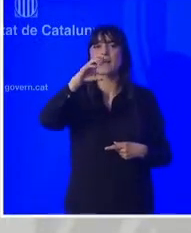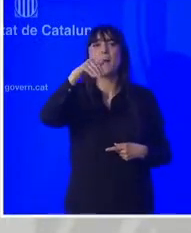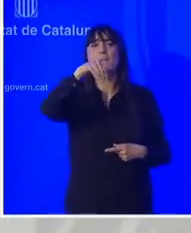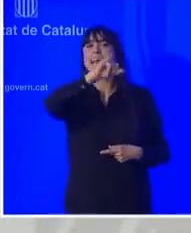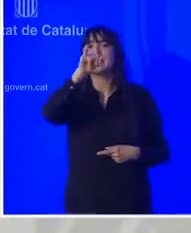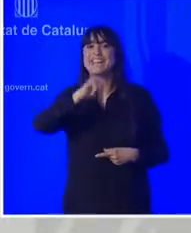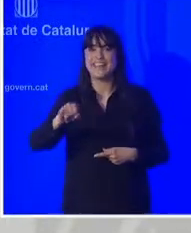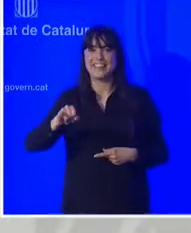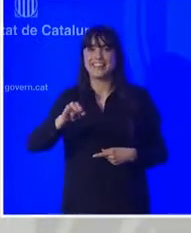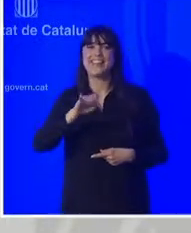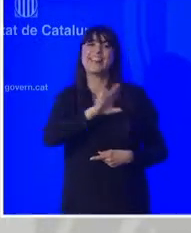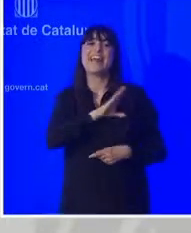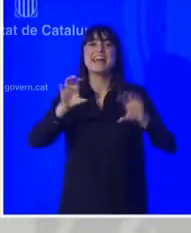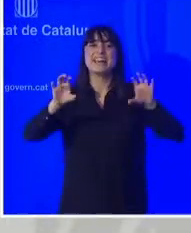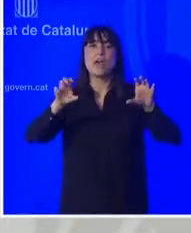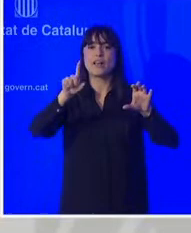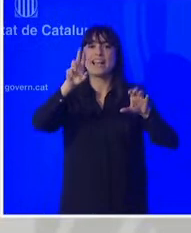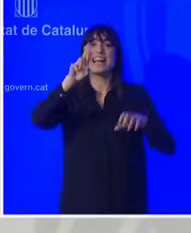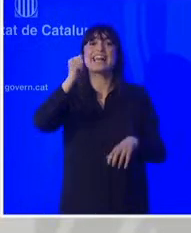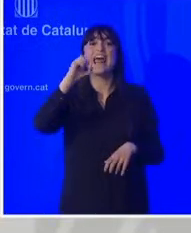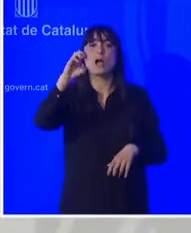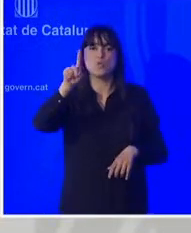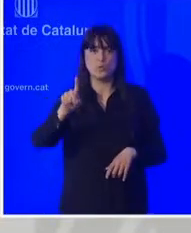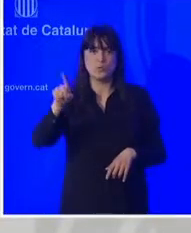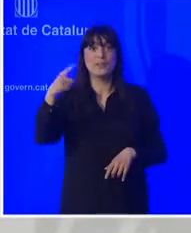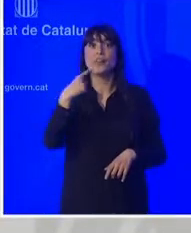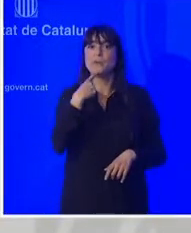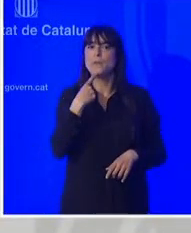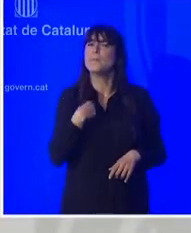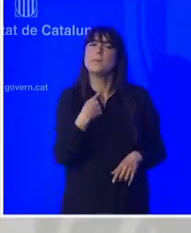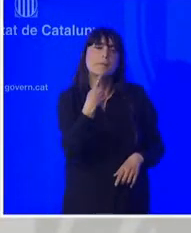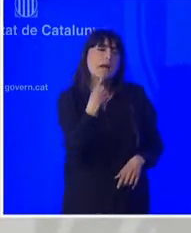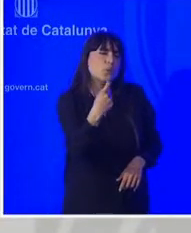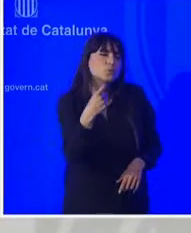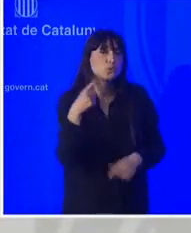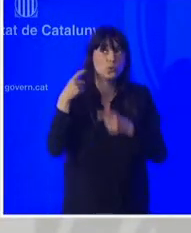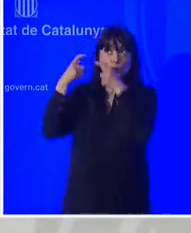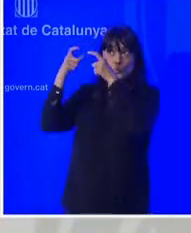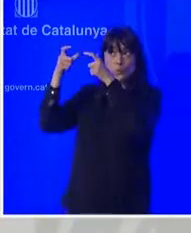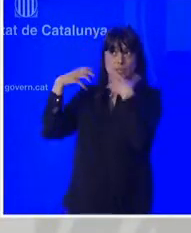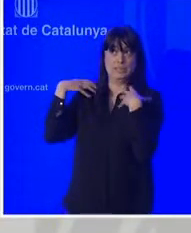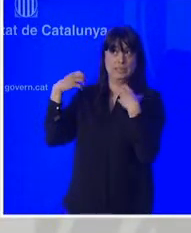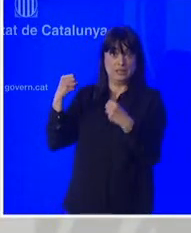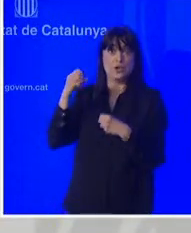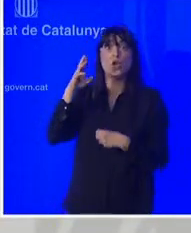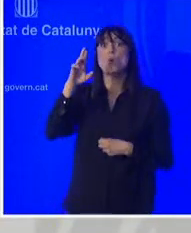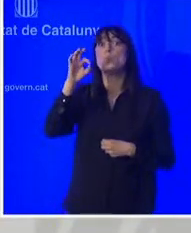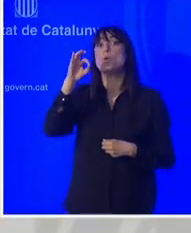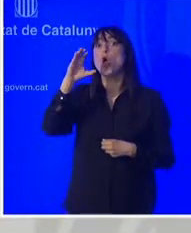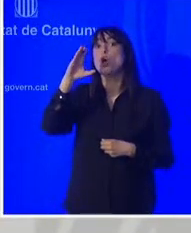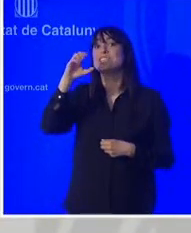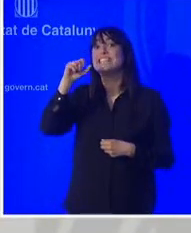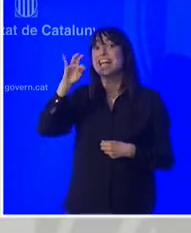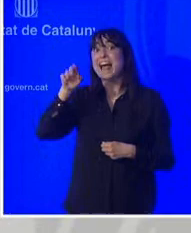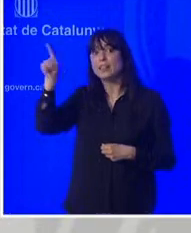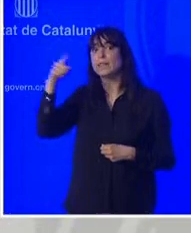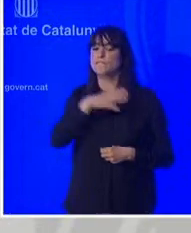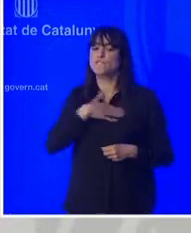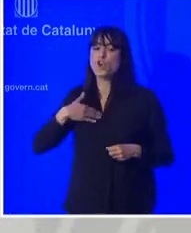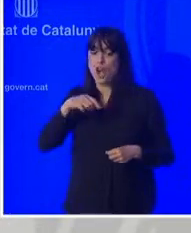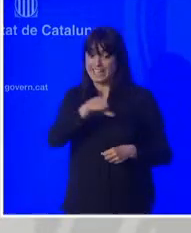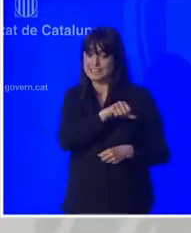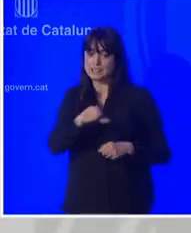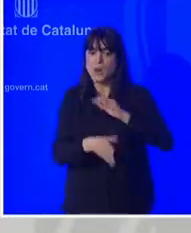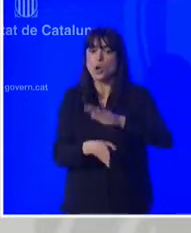de RAC1. Hola, bon dia. Jo voldria preguntar-vos si la previsió del procidat d'aquesta setmana és mantenir les restriccions tal com estan ara veient les